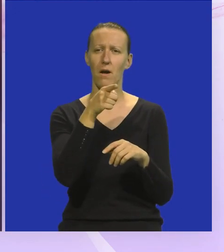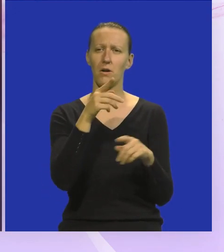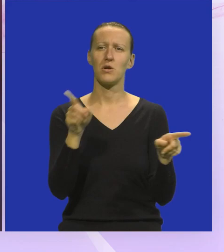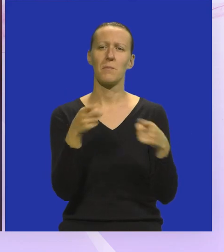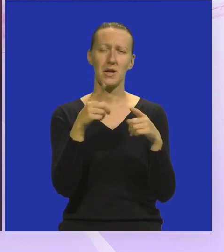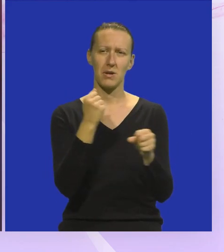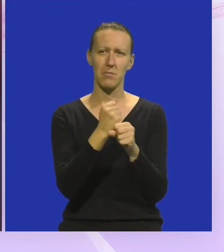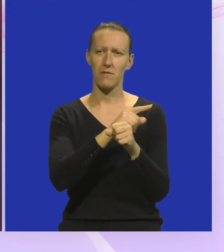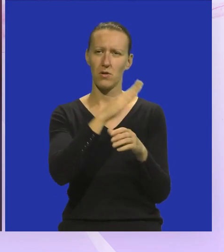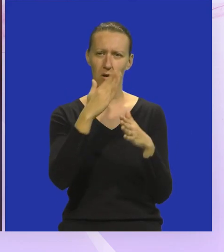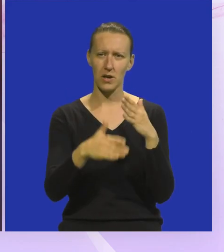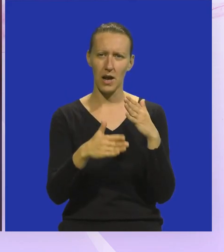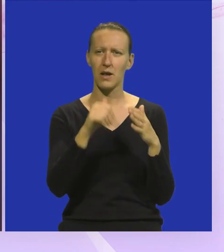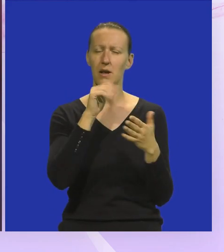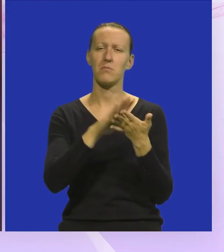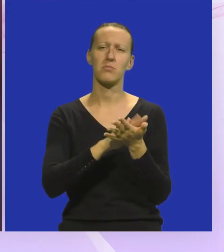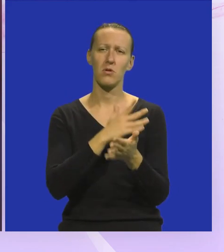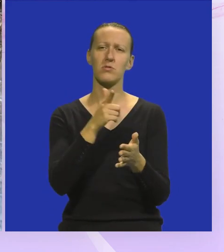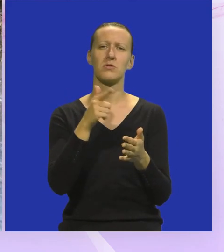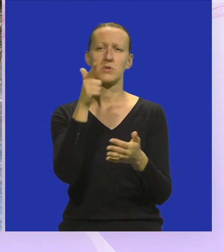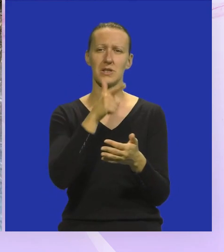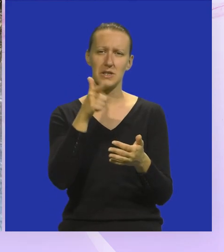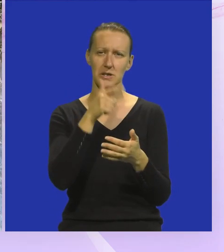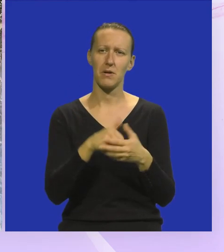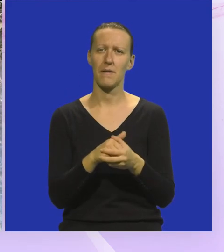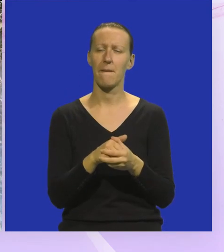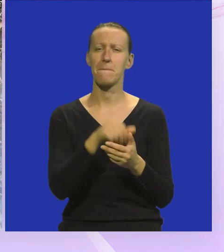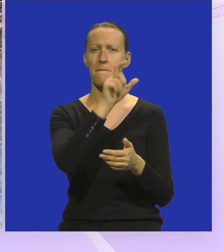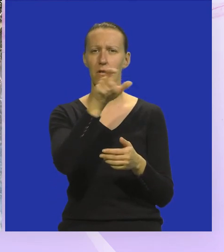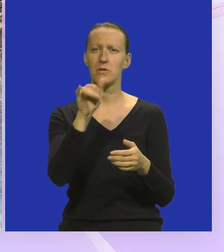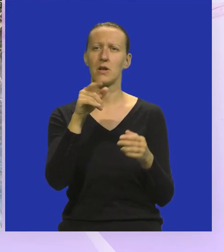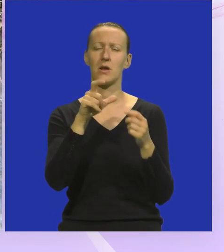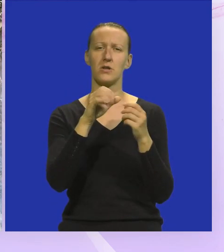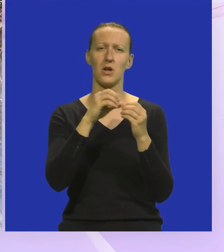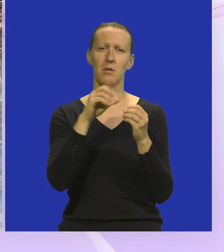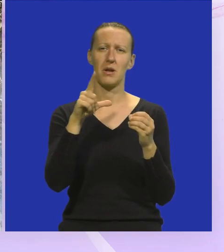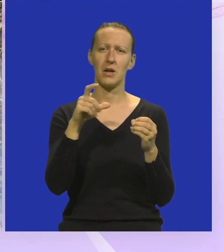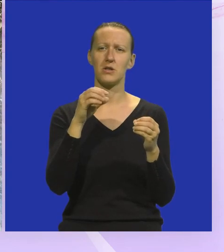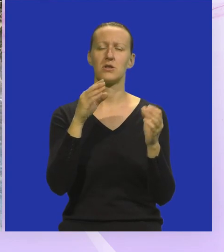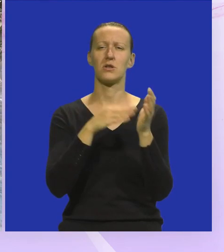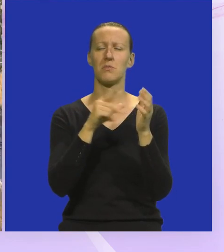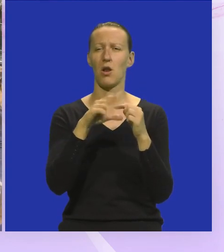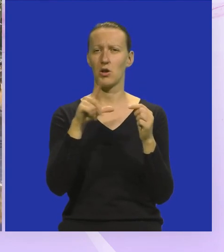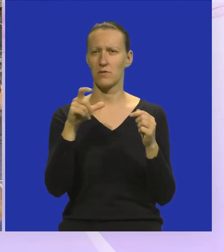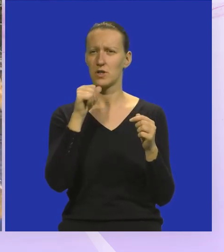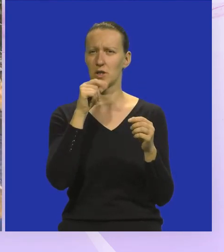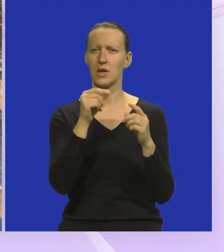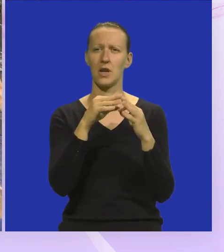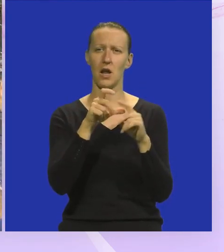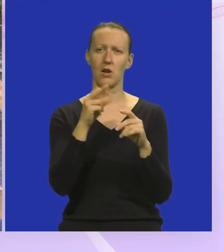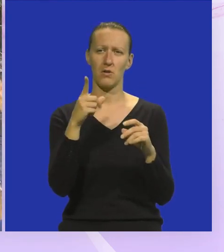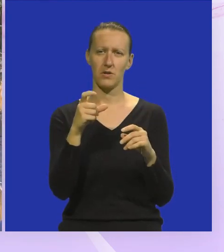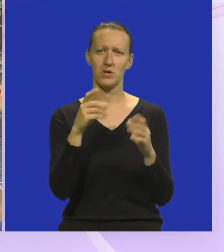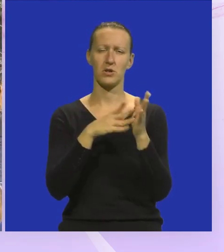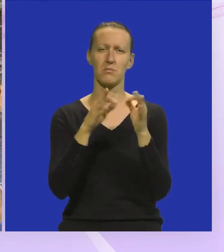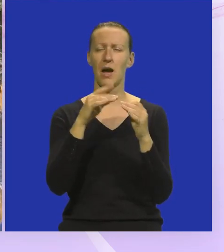pjesmu komponirali Do kraja I počeli smo audiosnimanje Autori pjesme su Maja Šebelić, Lorna Milošević i Gabriel Radović